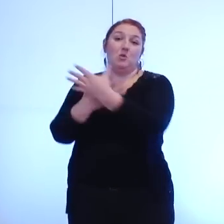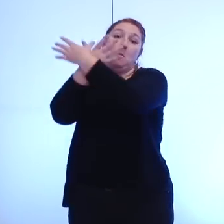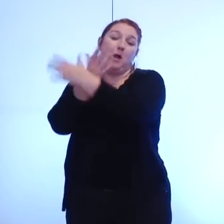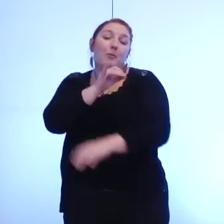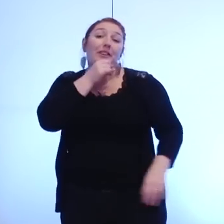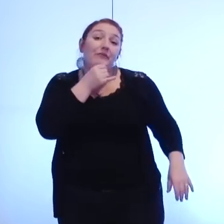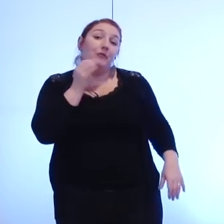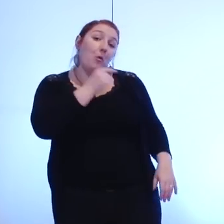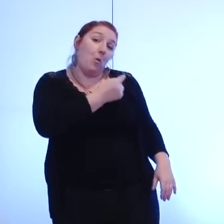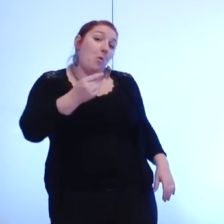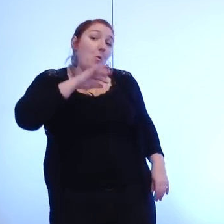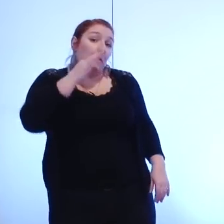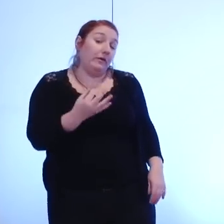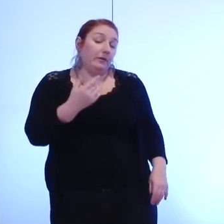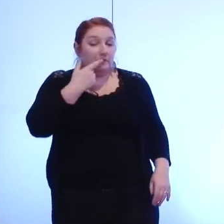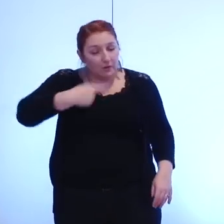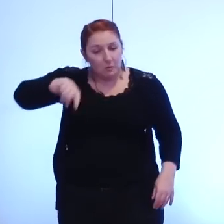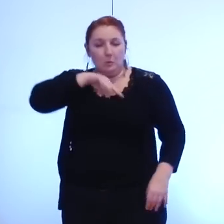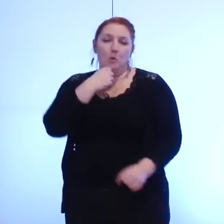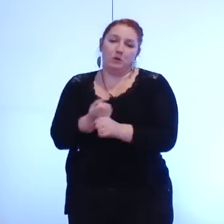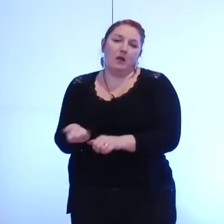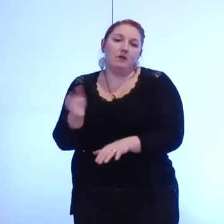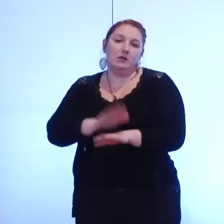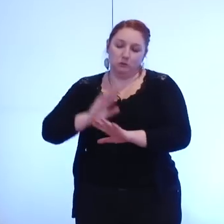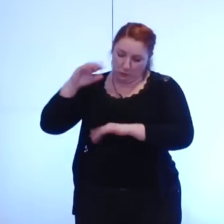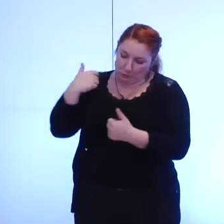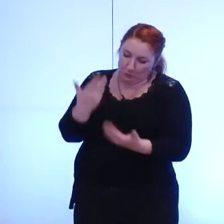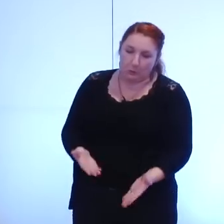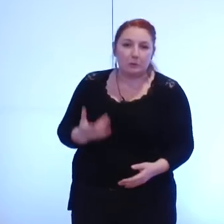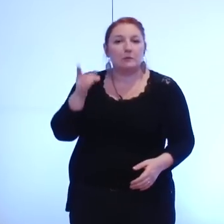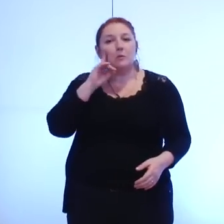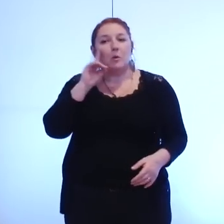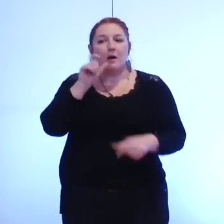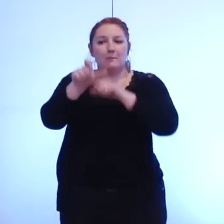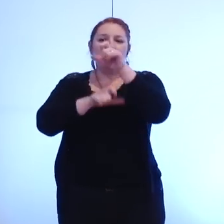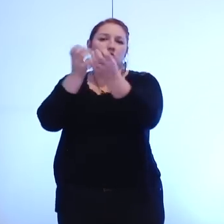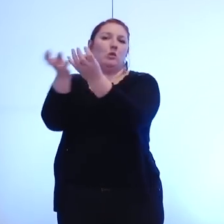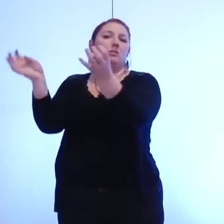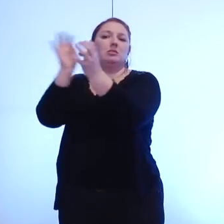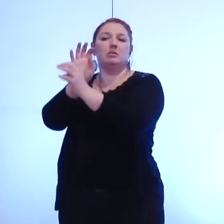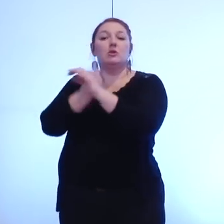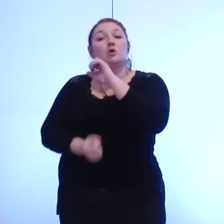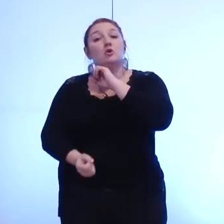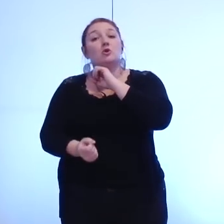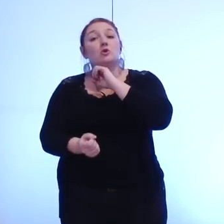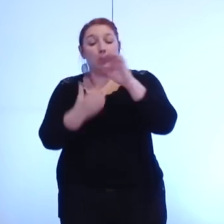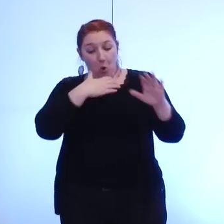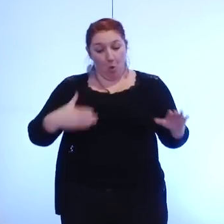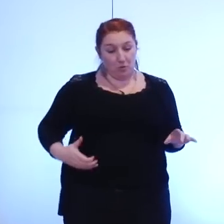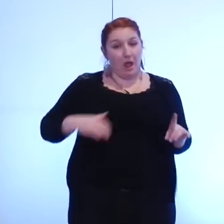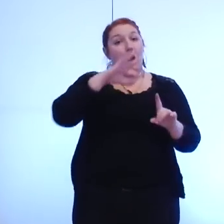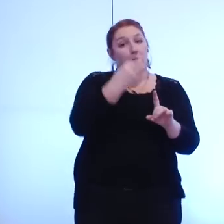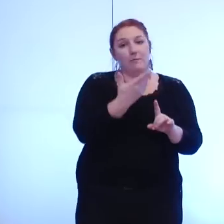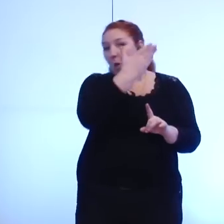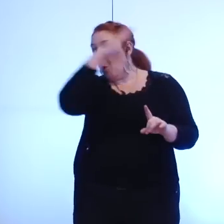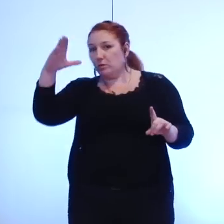à laquelle là aussi nous avons travaillé puisque les membres de l'exécutif à l'exclusion de leur mandat communal n'ont pas d